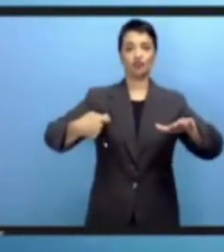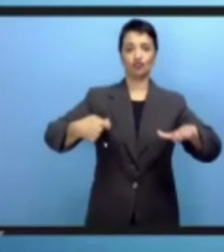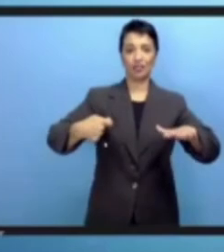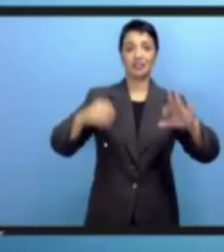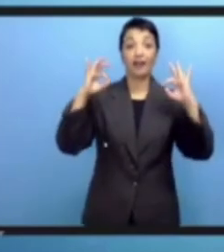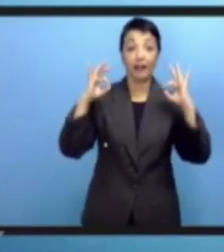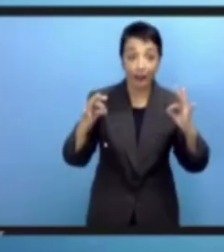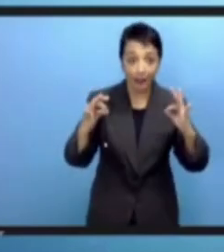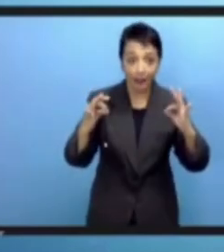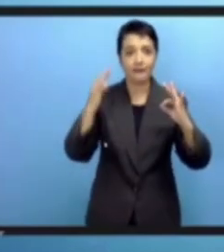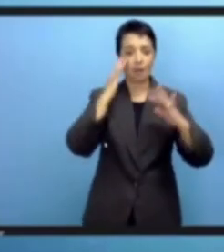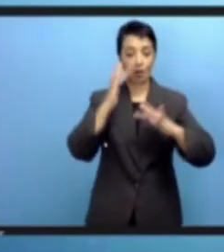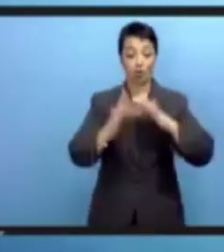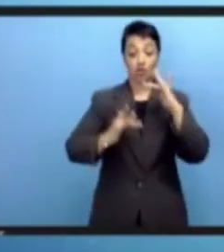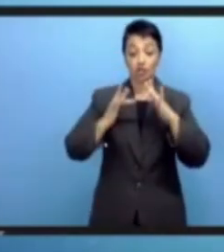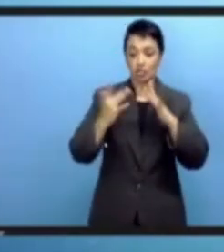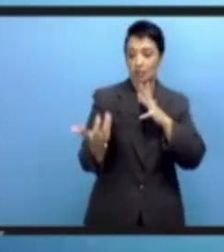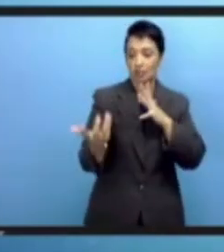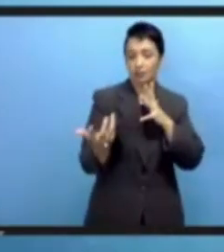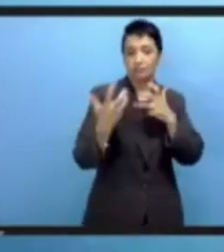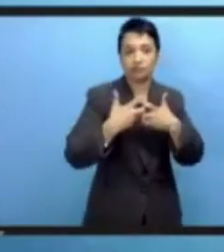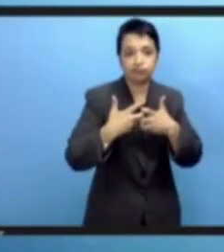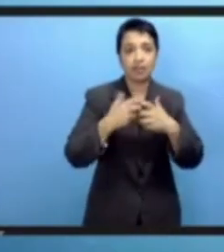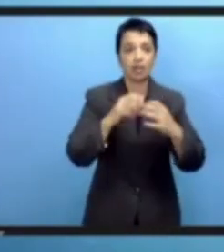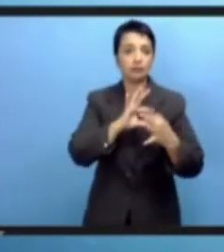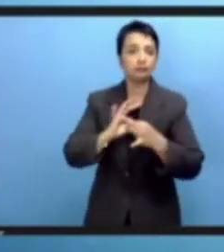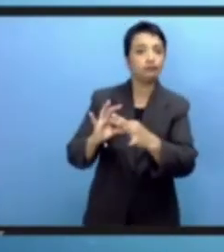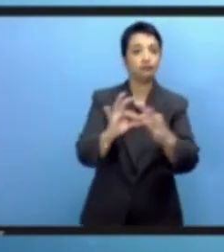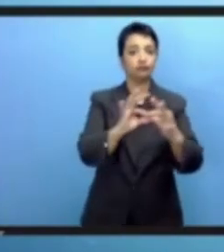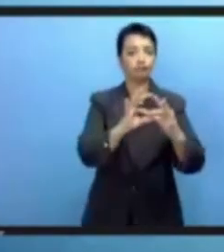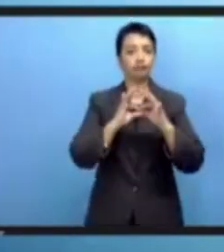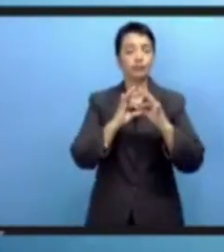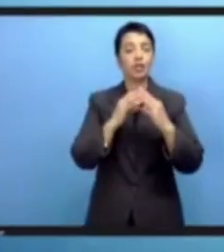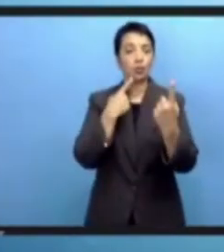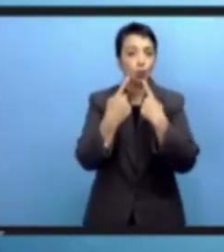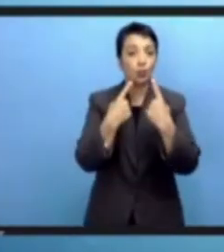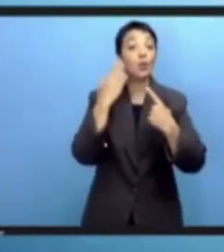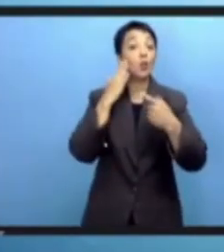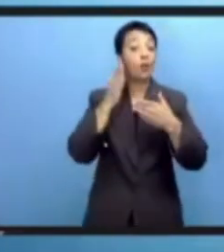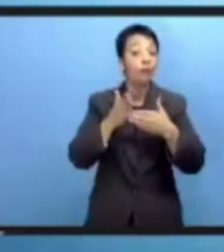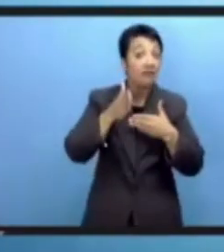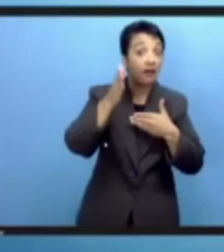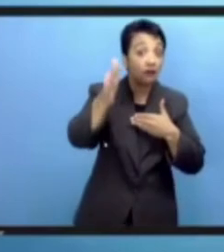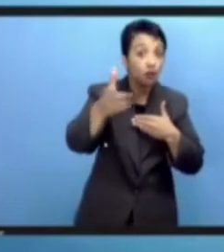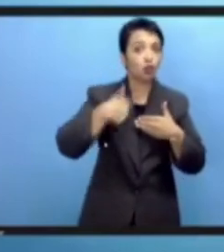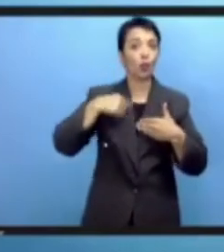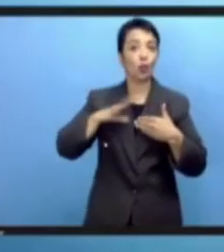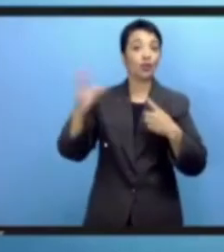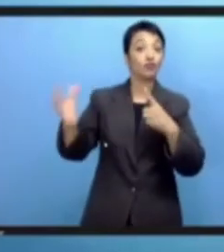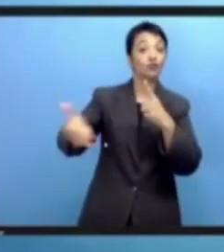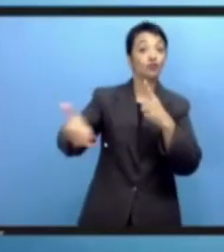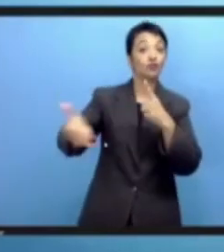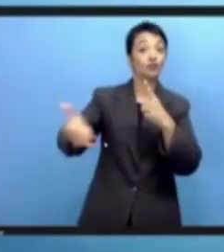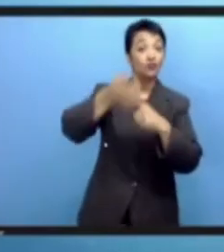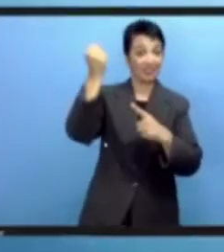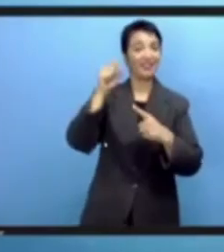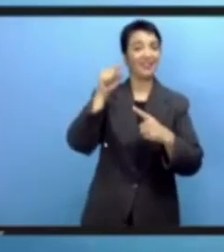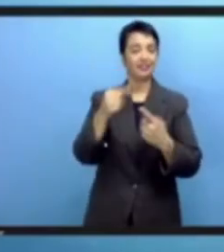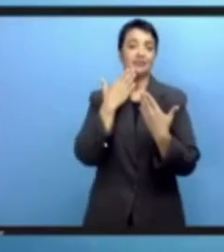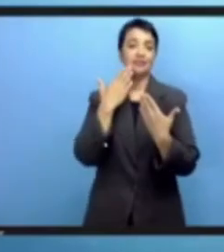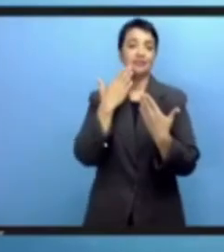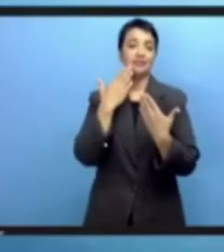الجنسانية وإدخالها في حوار حوكمة الإنترنت حتى نحقق